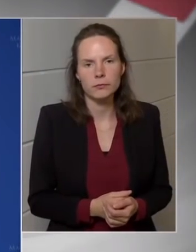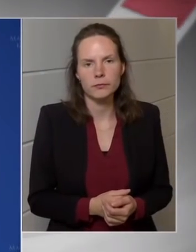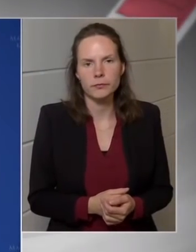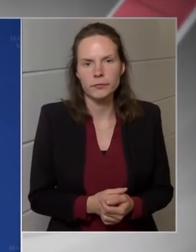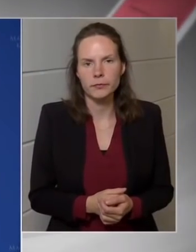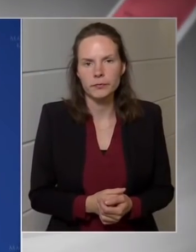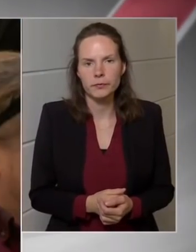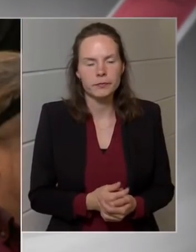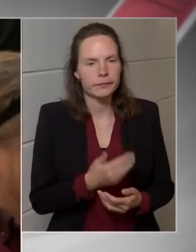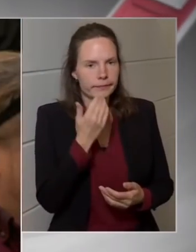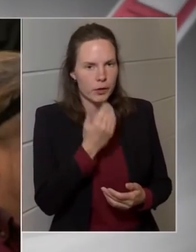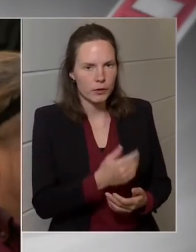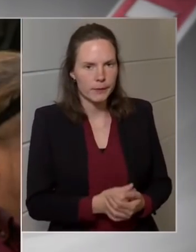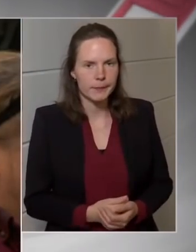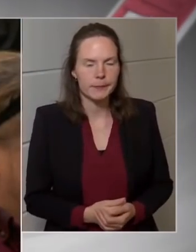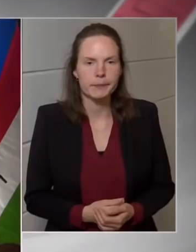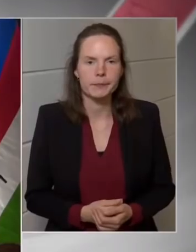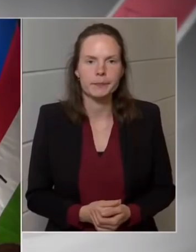Köszönöm.